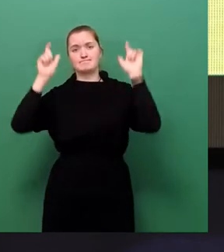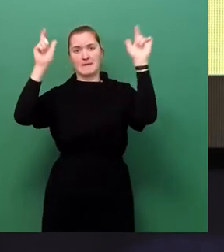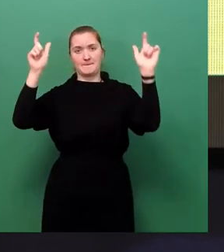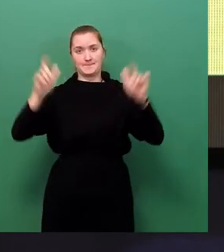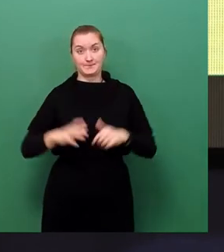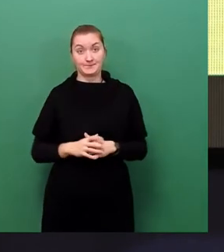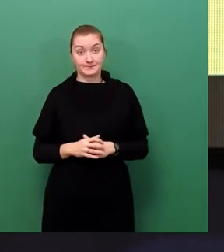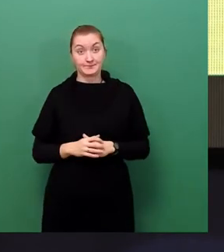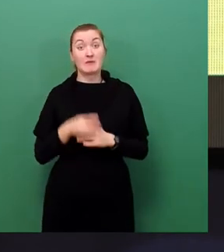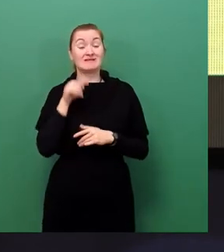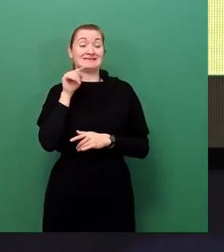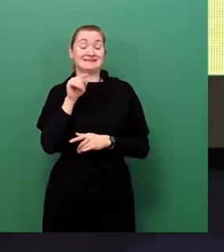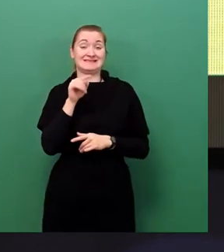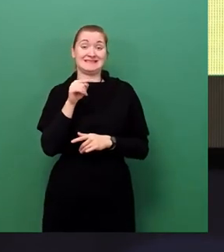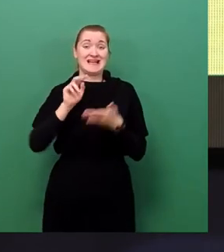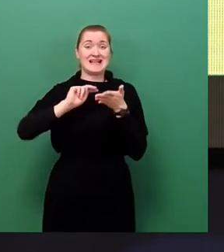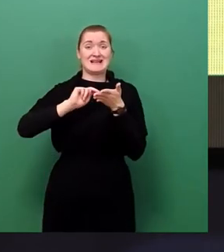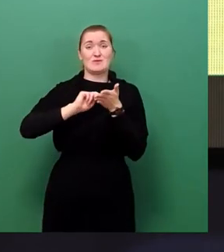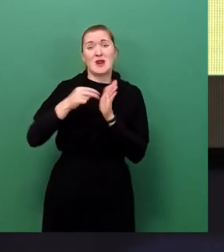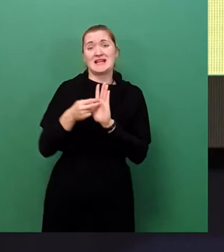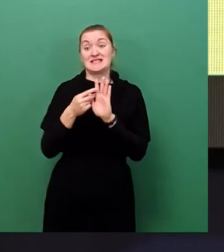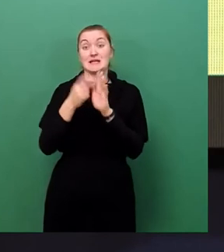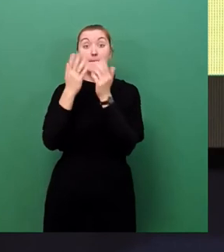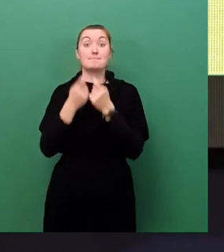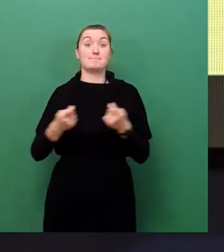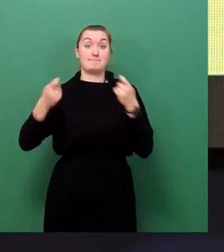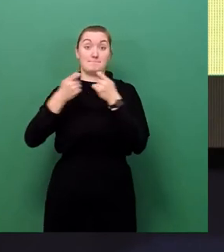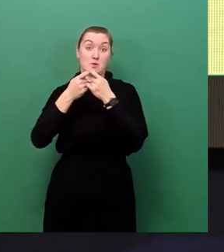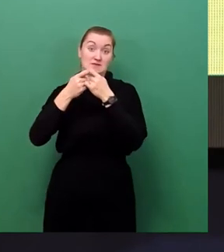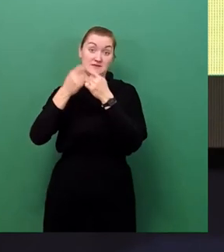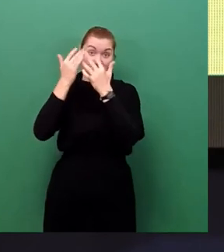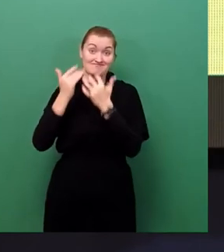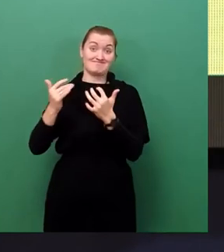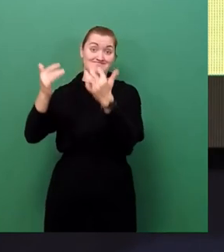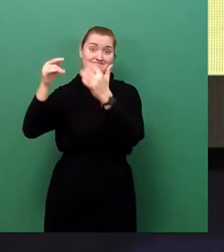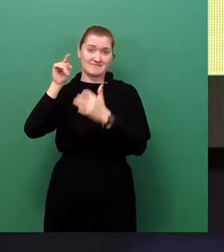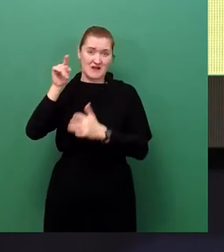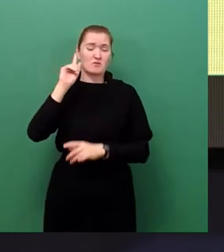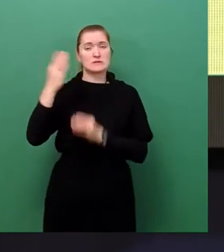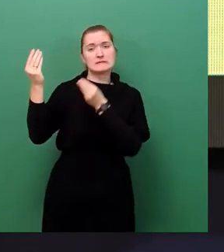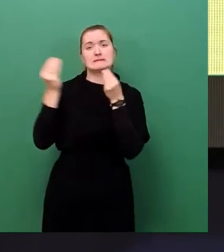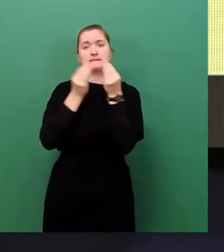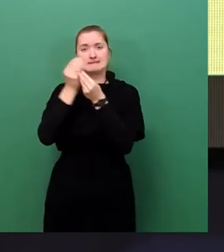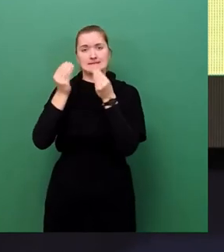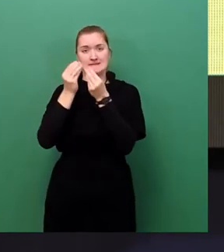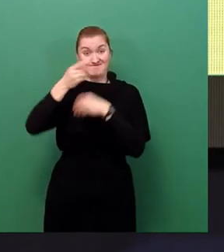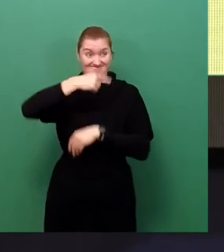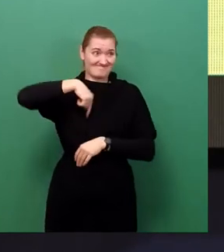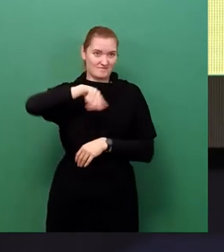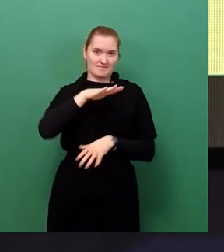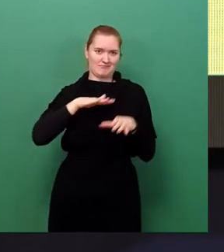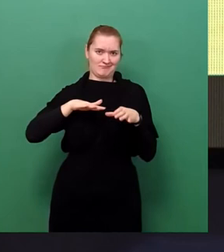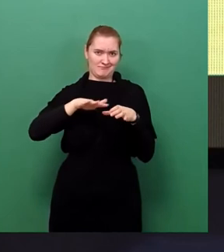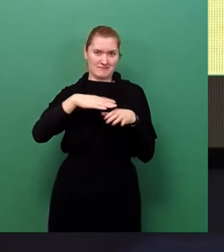bundespolitisches Thema, auf dem wir kommunal nicht viel beitragen können. Wir können mit unseren bescheidenen Mitteln nur Endverbrauchern